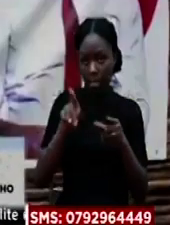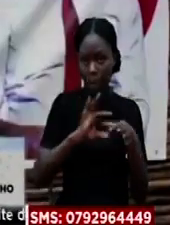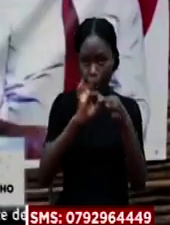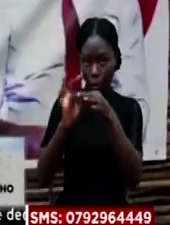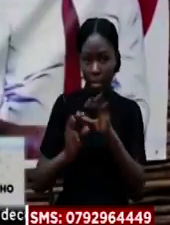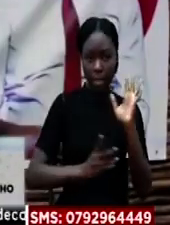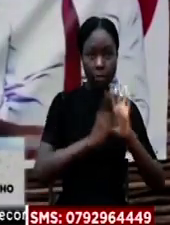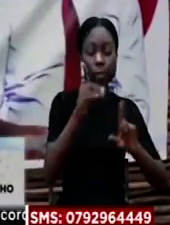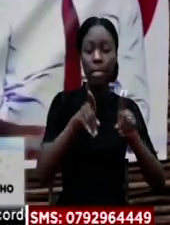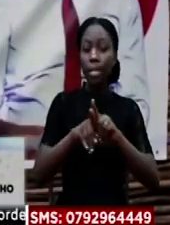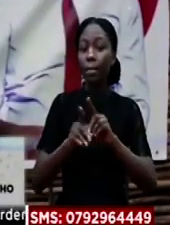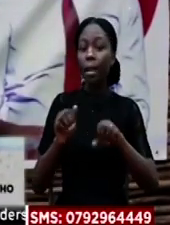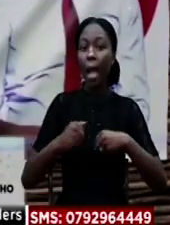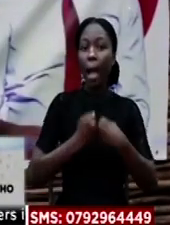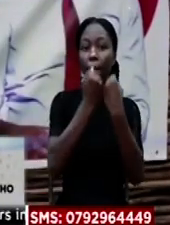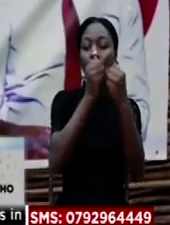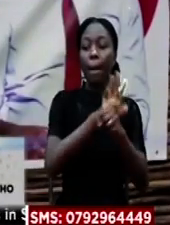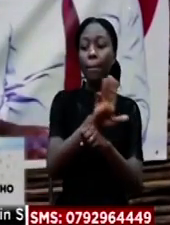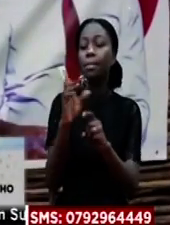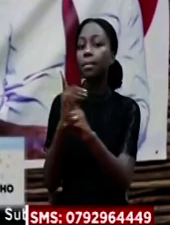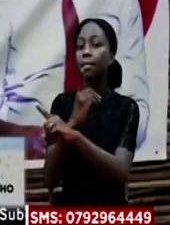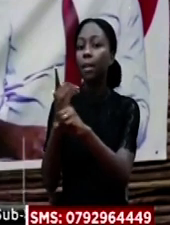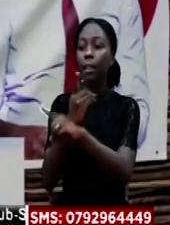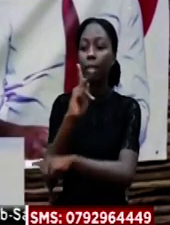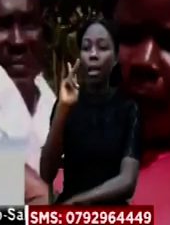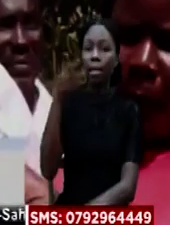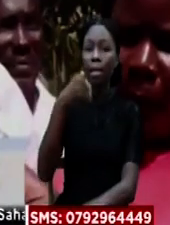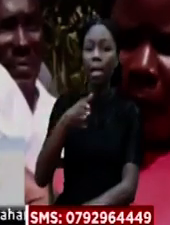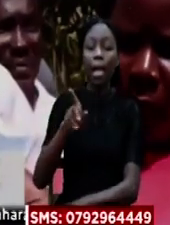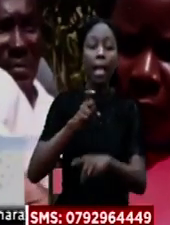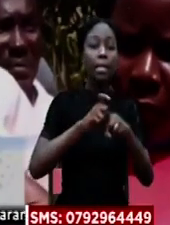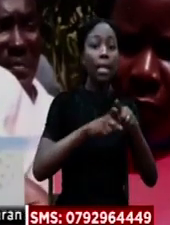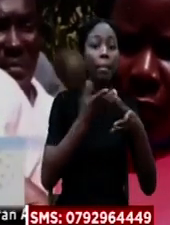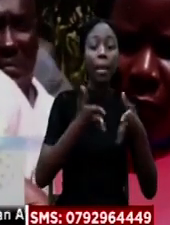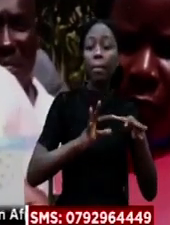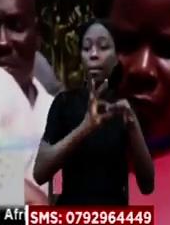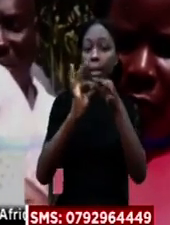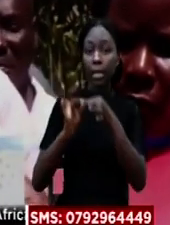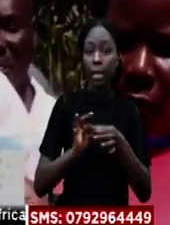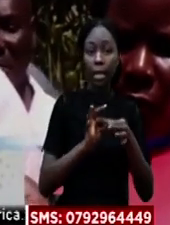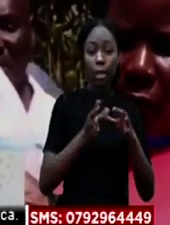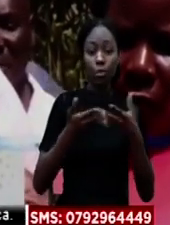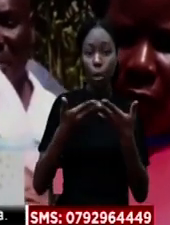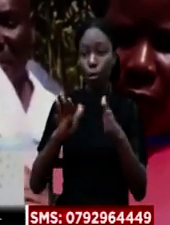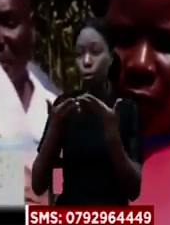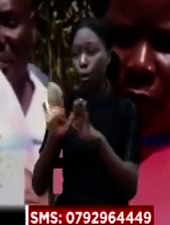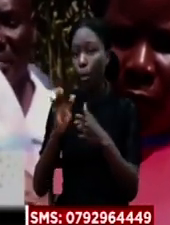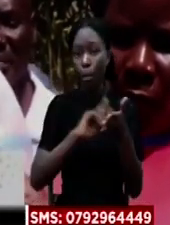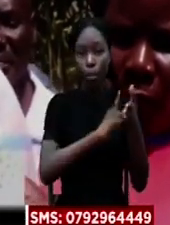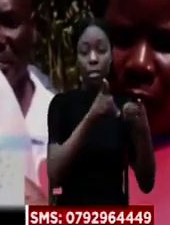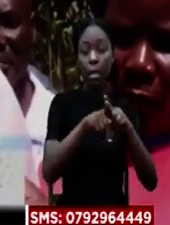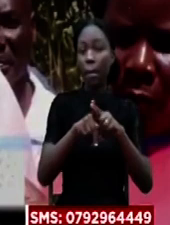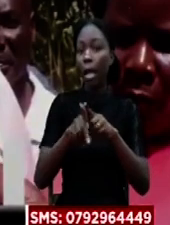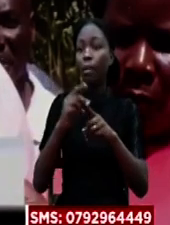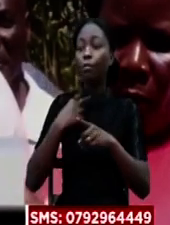maende loo Kama inavyo shudua katika maende loo mengine inchini Tuki disintegrate nambazetu, tumepoteza na fasi yetu na sauti